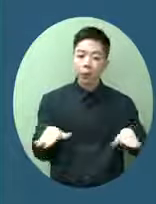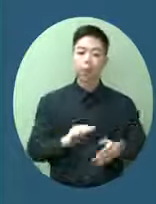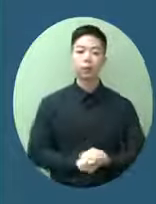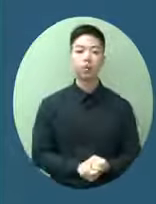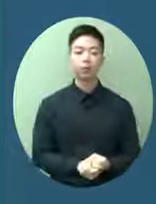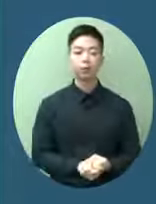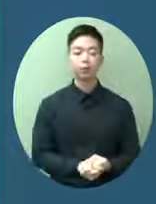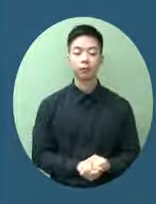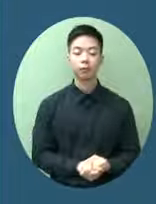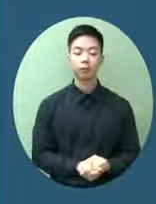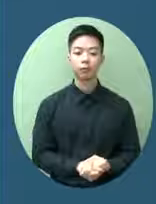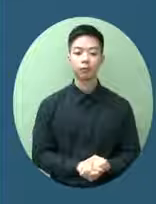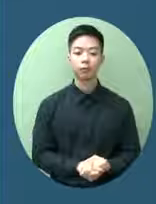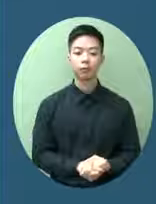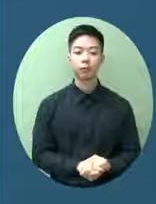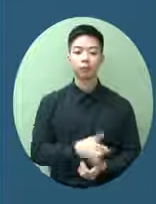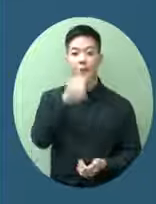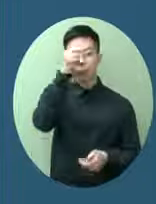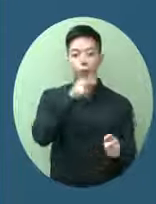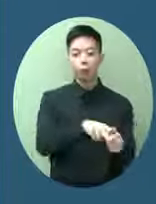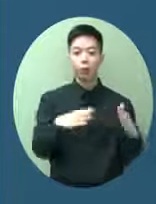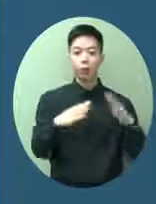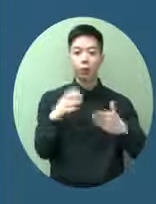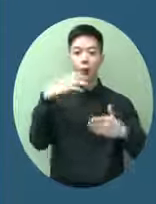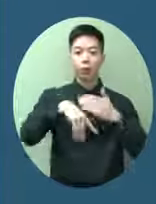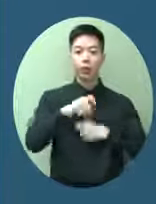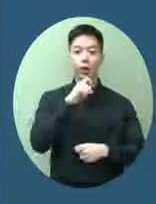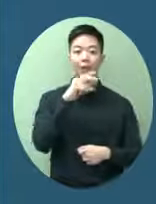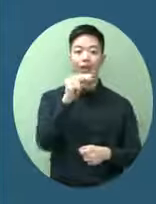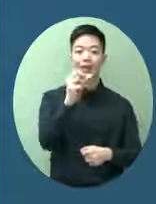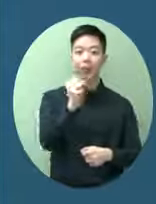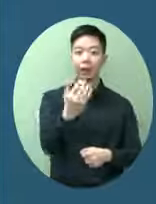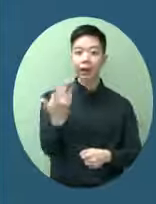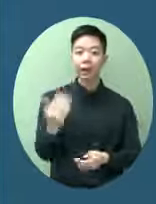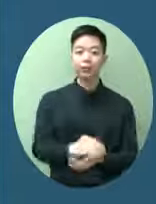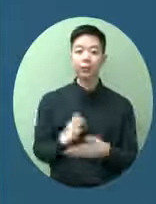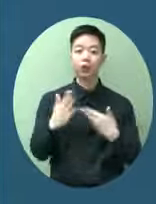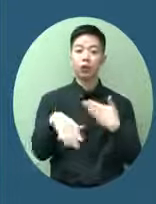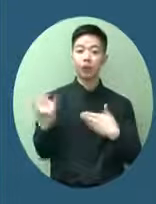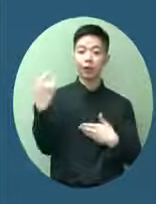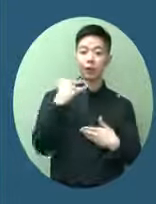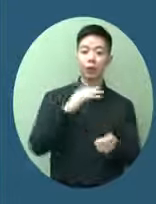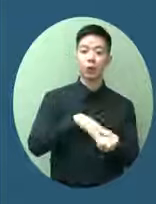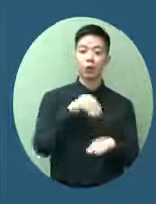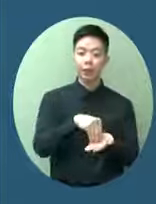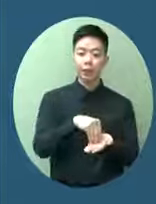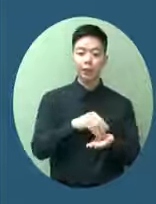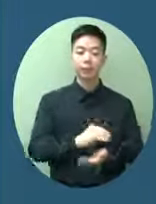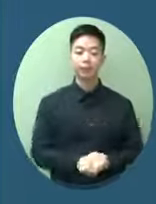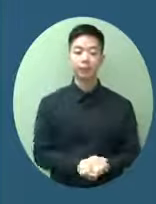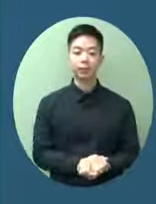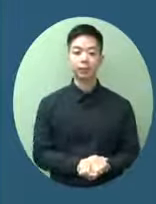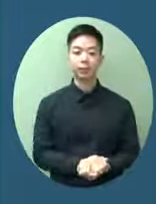現在醫院管理局裏面有70多位絕大部分都是輸入個案的確診人士